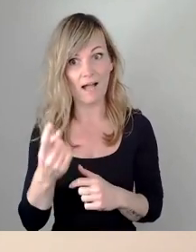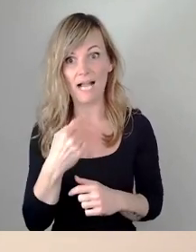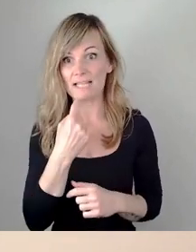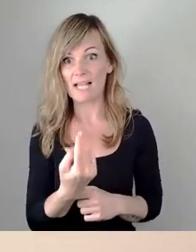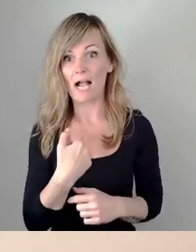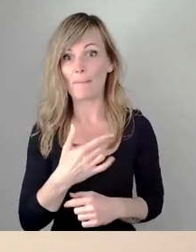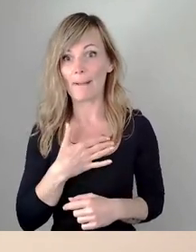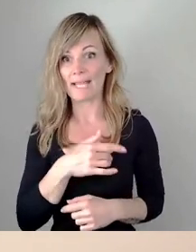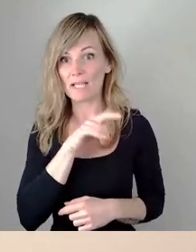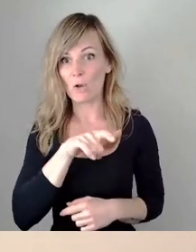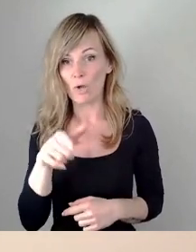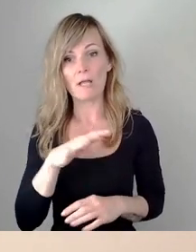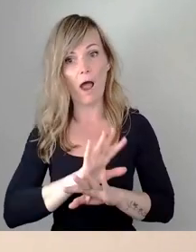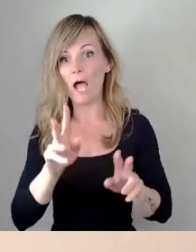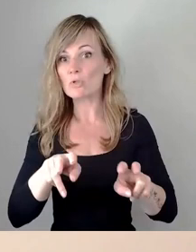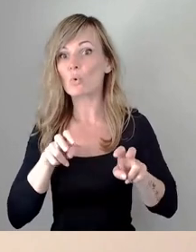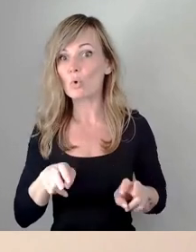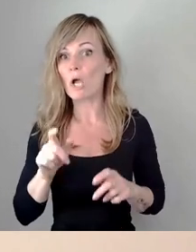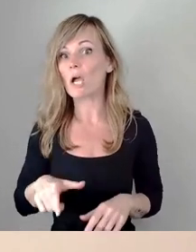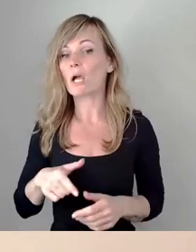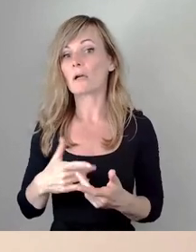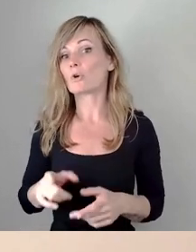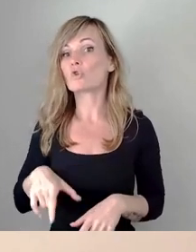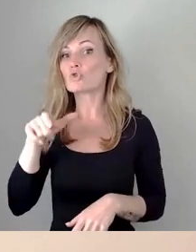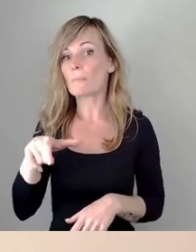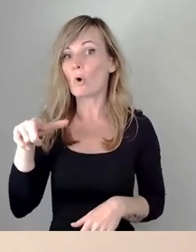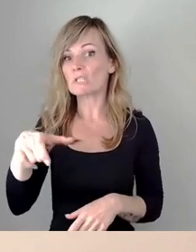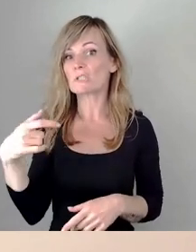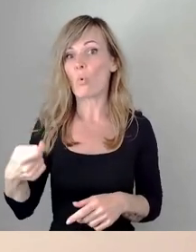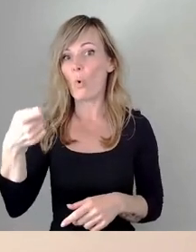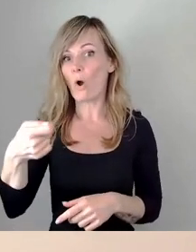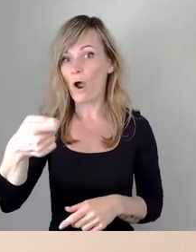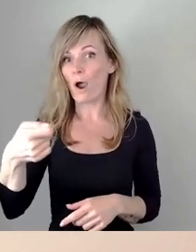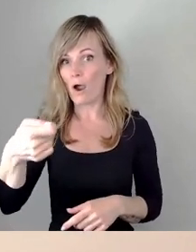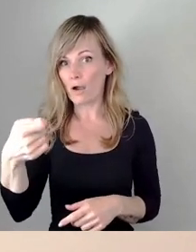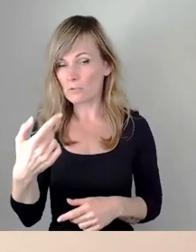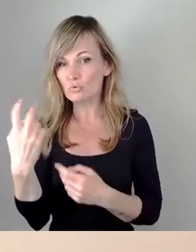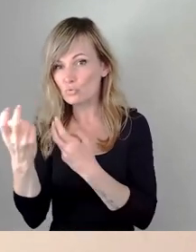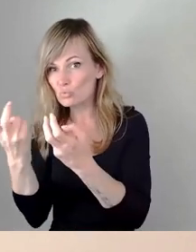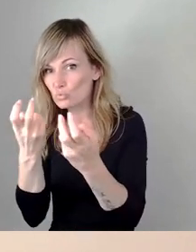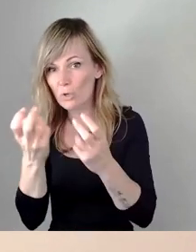Sponsorensuche. Wir haben den Betrag ja gesichert. Und zum Dritten,